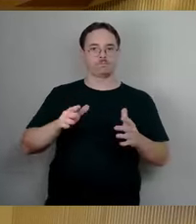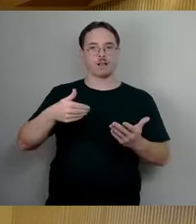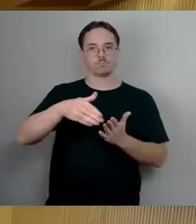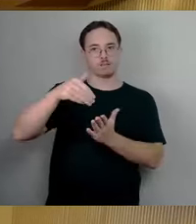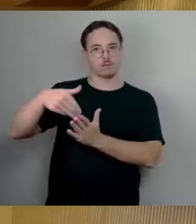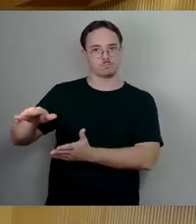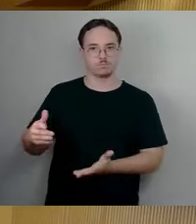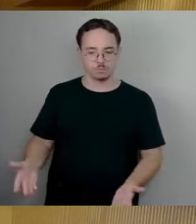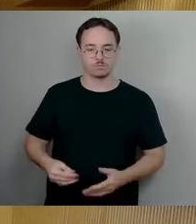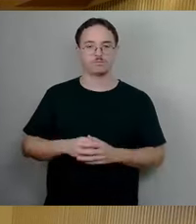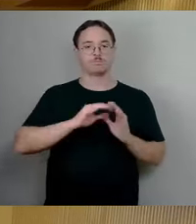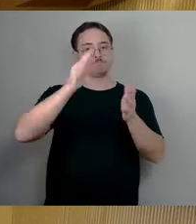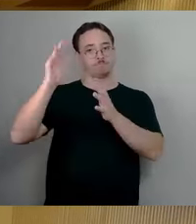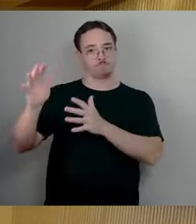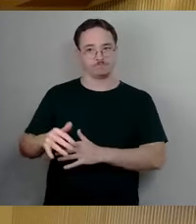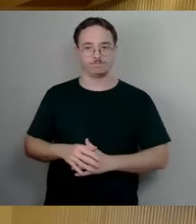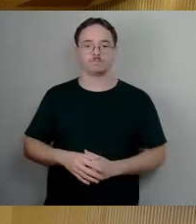Okay, dann Maul Schmidt, bitte.